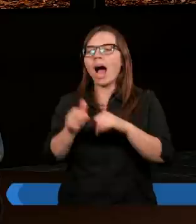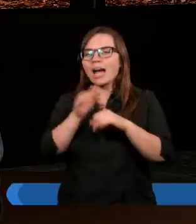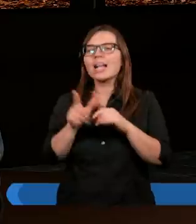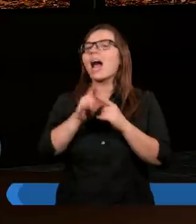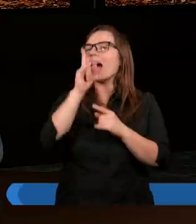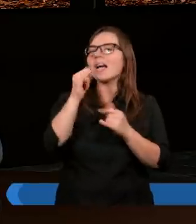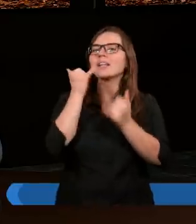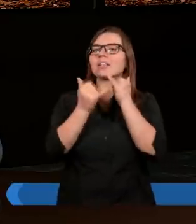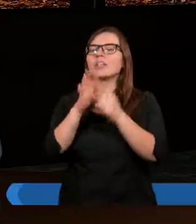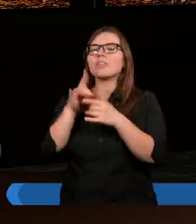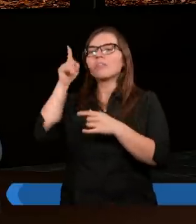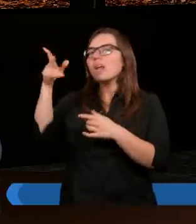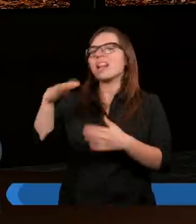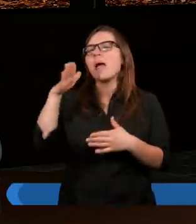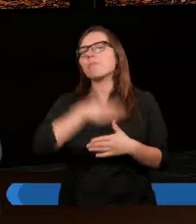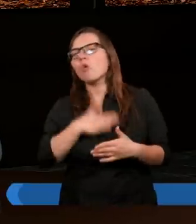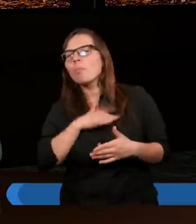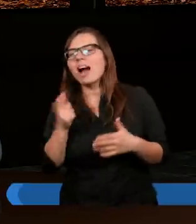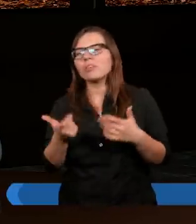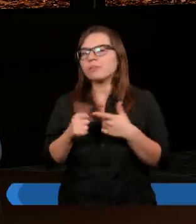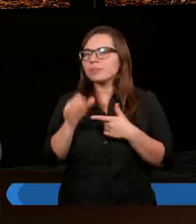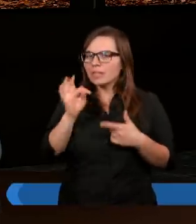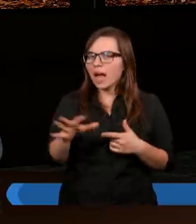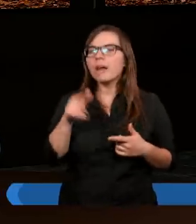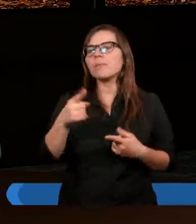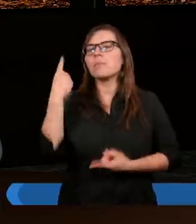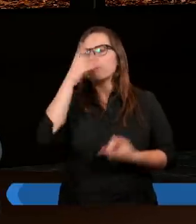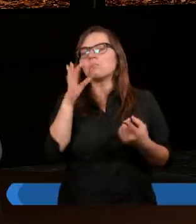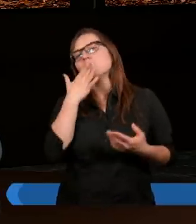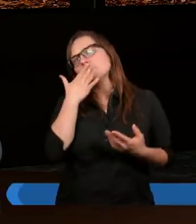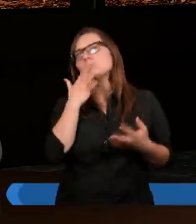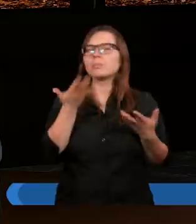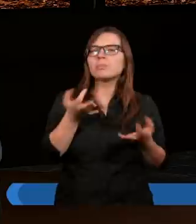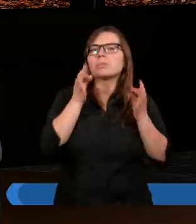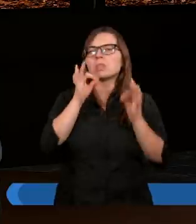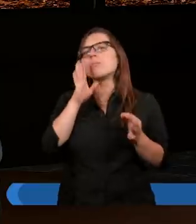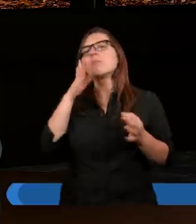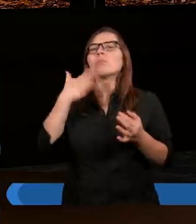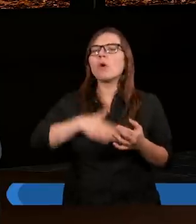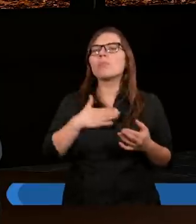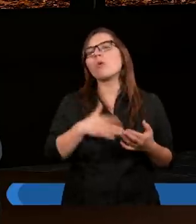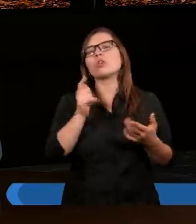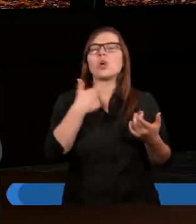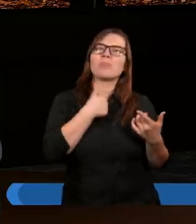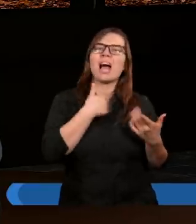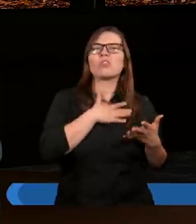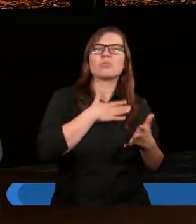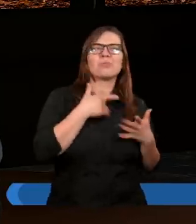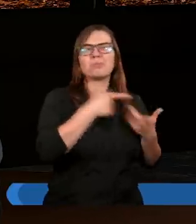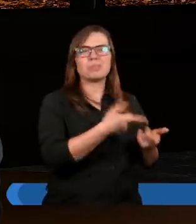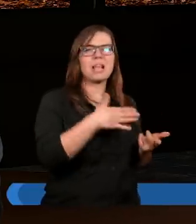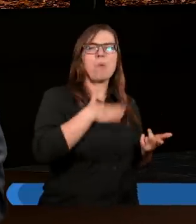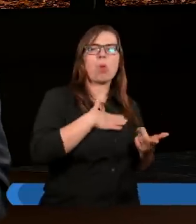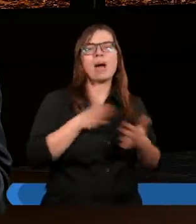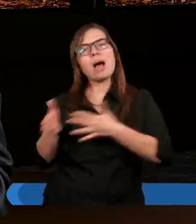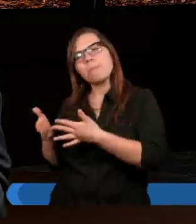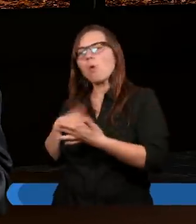Jeżeli Jego obietnice mi się nie podobają, myślę sobie, a co mi tam Bóg chce naprawdę dać? Może mi się nie podoba to, co Bóg chce mi dać.